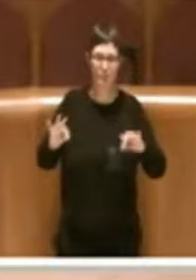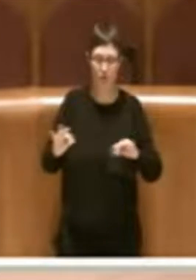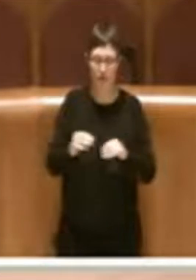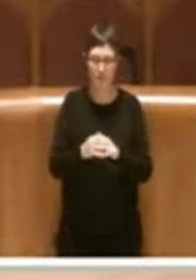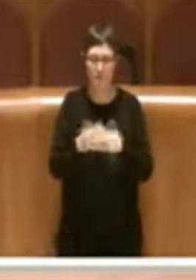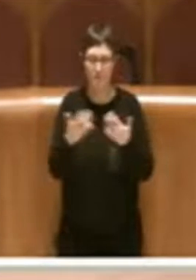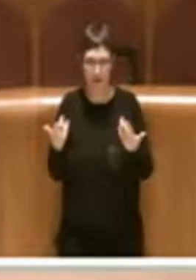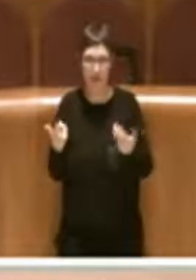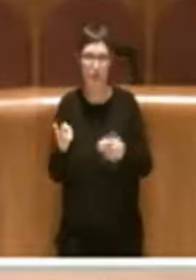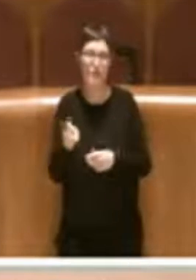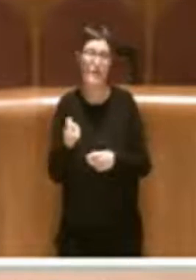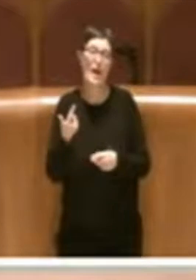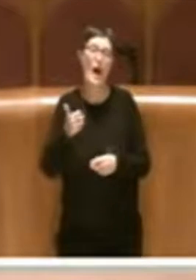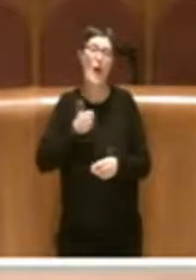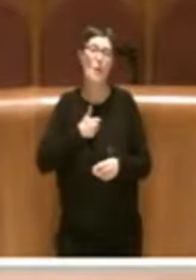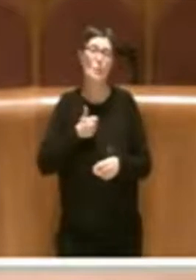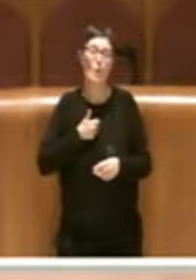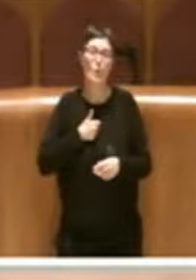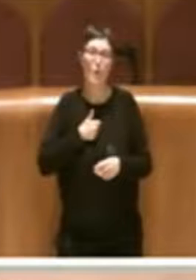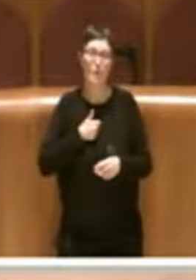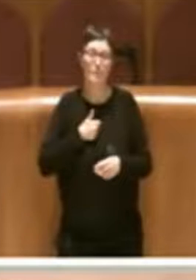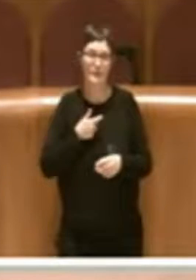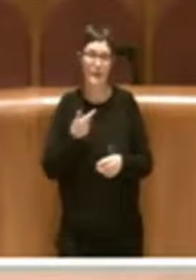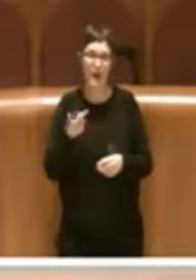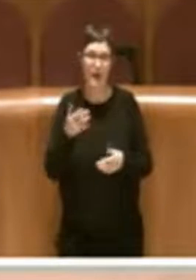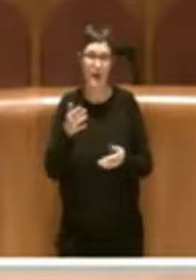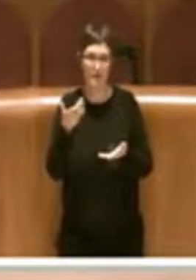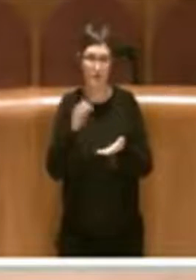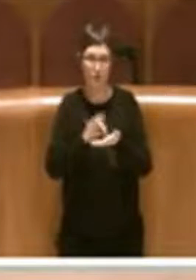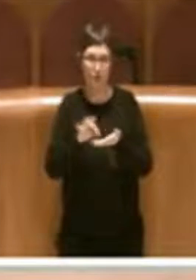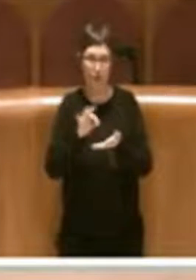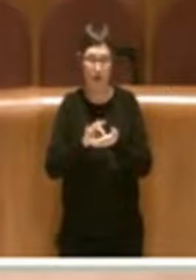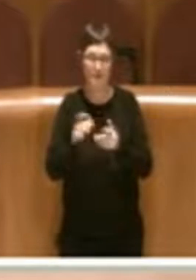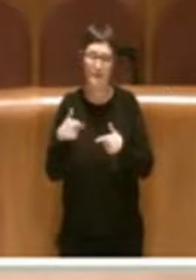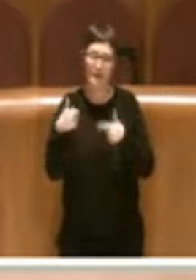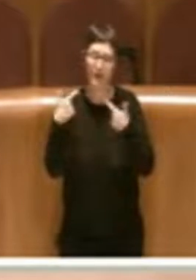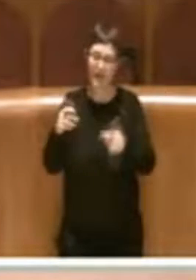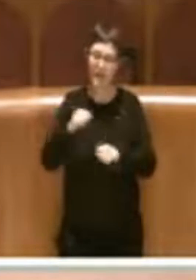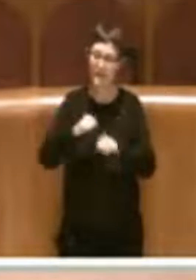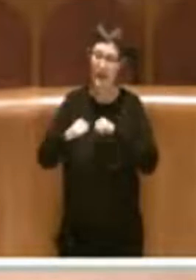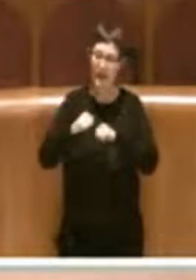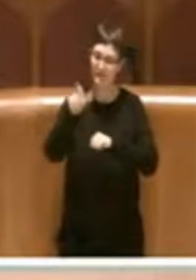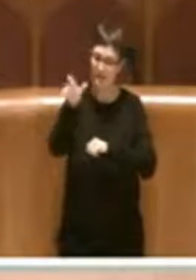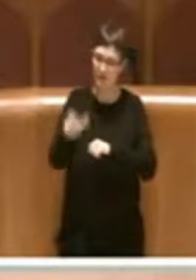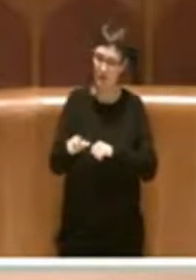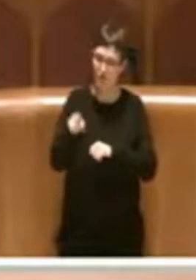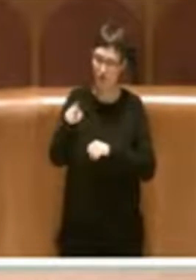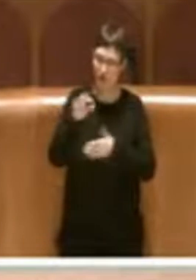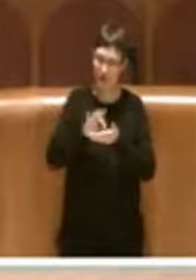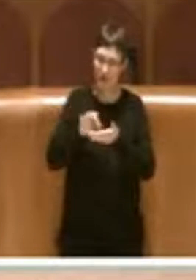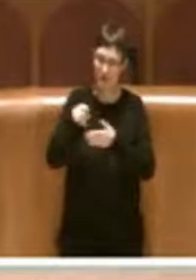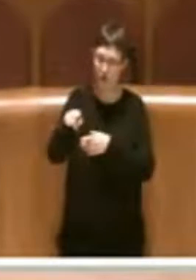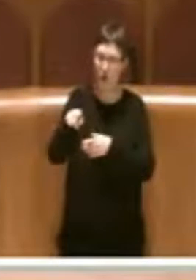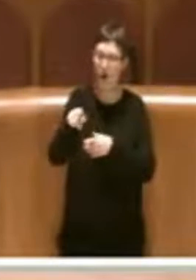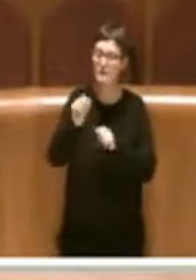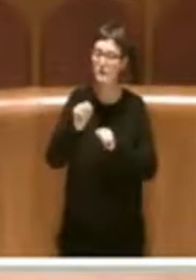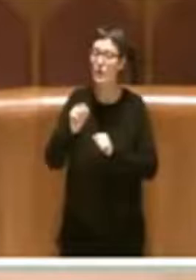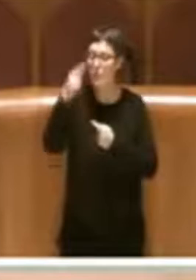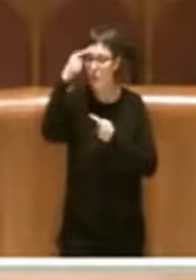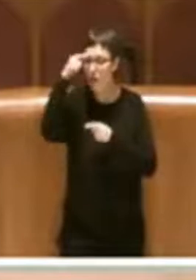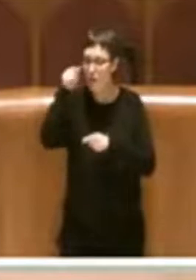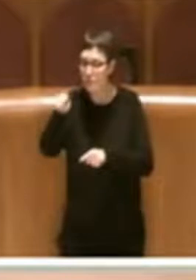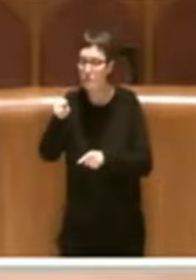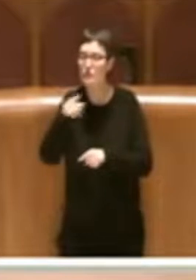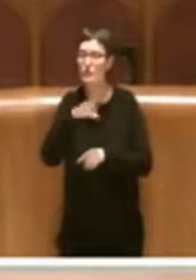al dirigente scolastico di utilizzare la palestra per attività curricolari oppure metterla a disposizione dei municipi